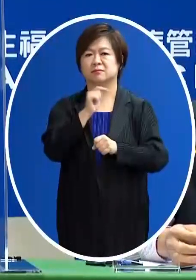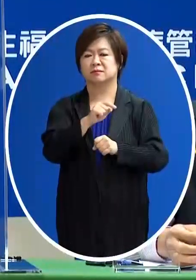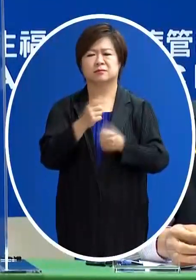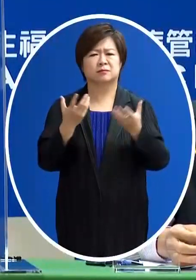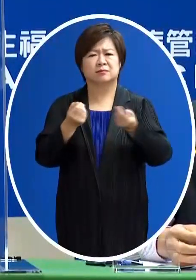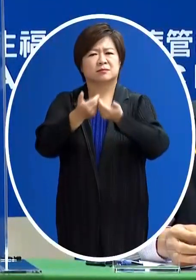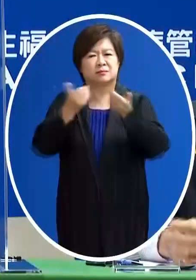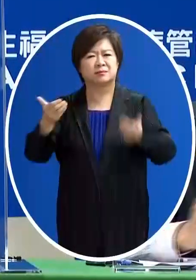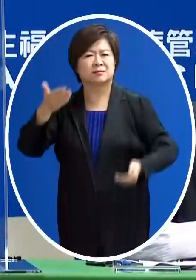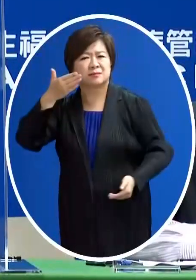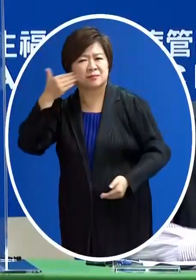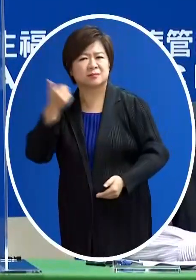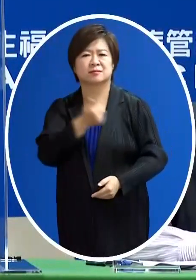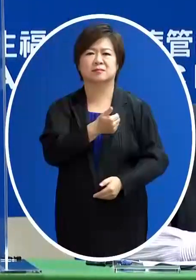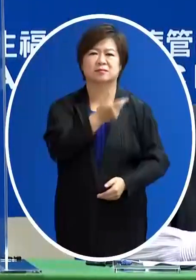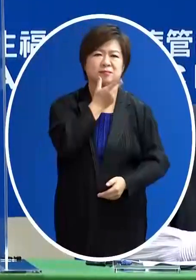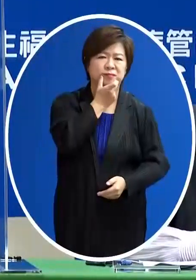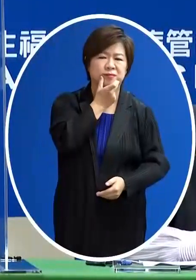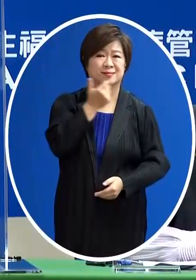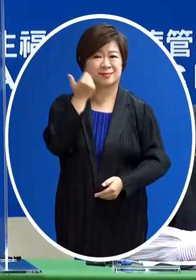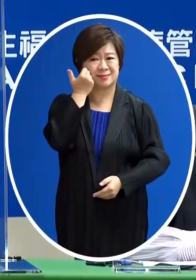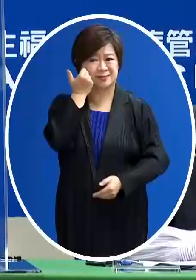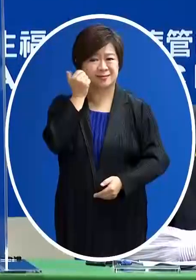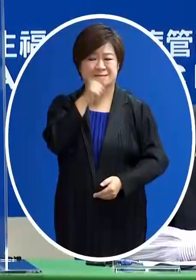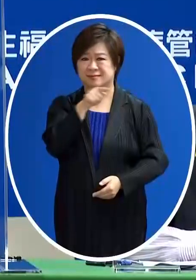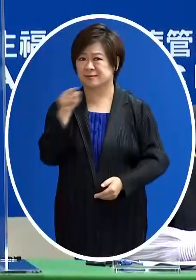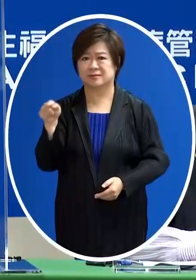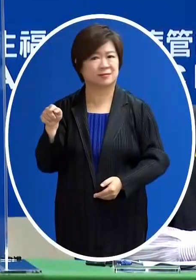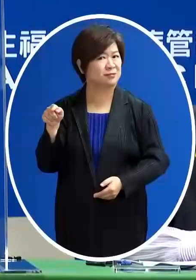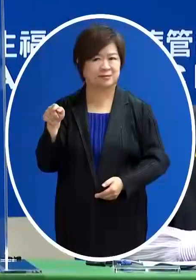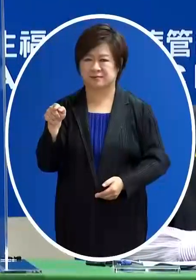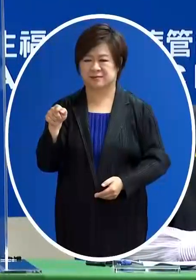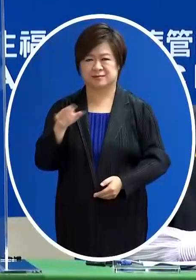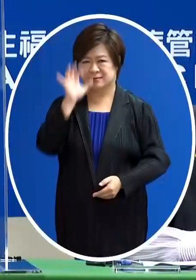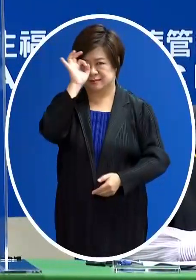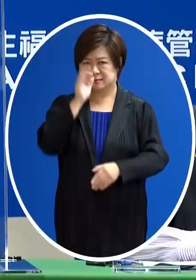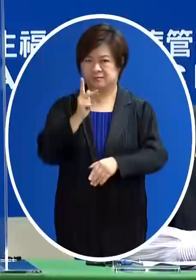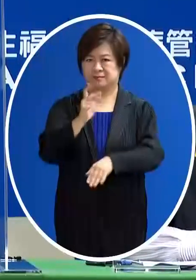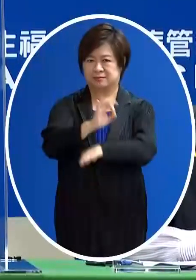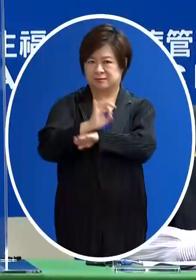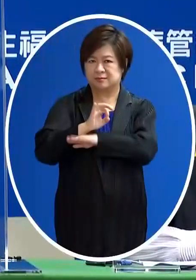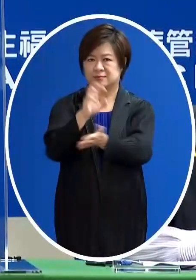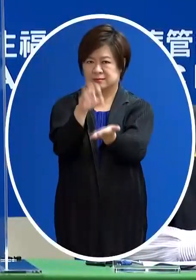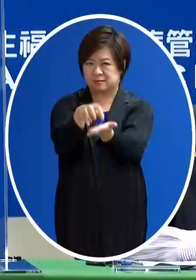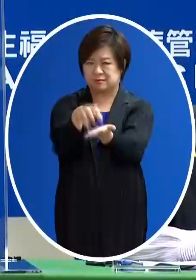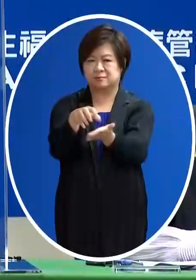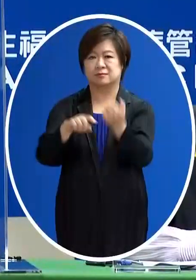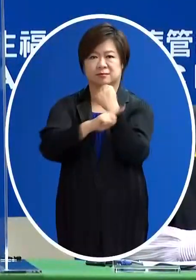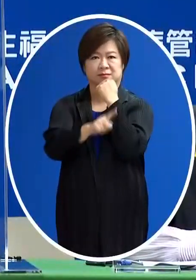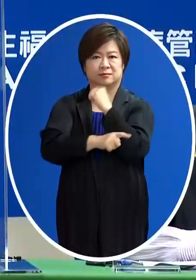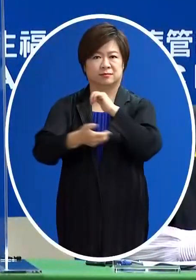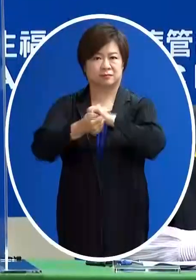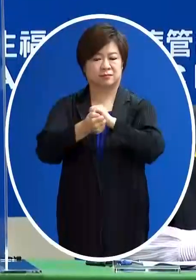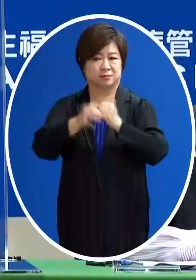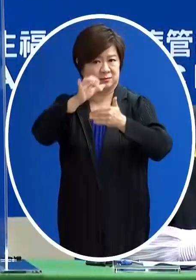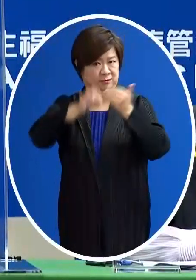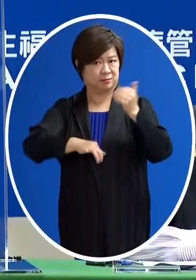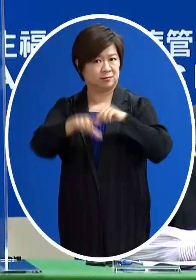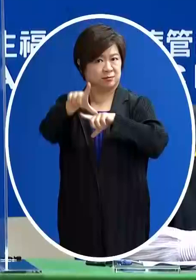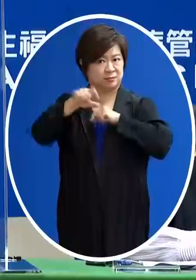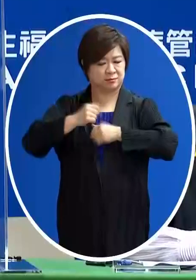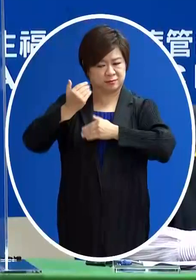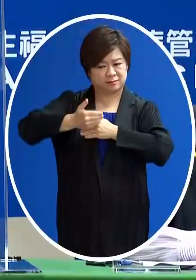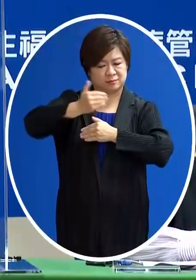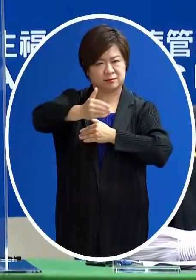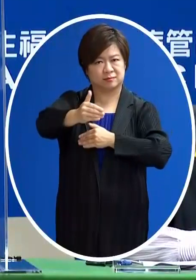藍綠或跟誰這是一個依照科學的證據 然後根據我們法定上面的要求的程